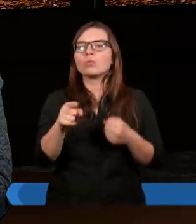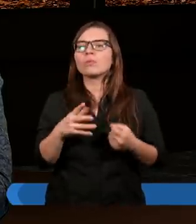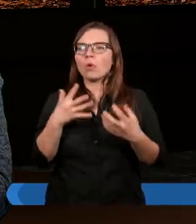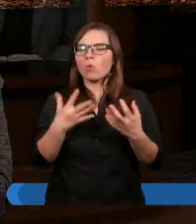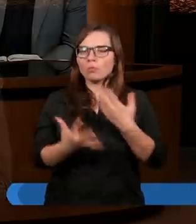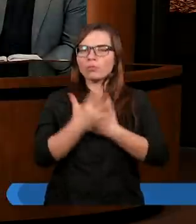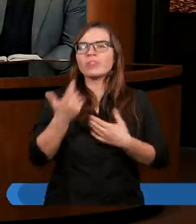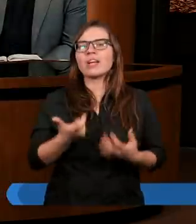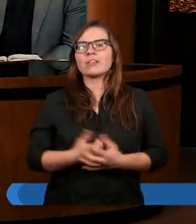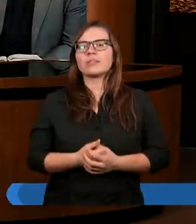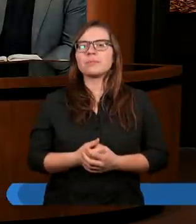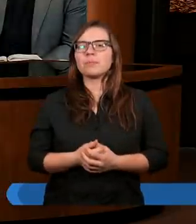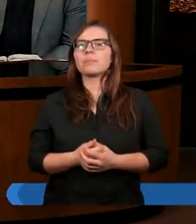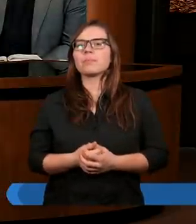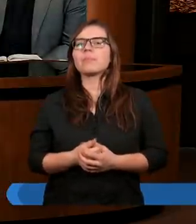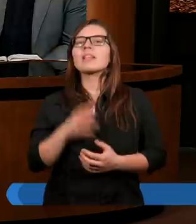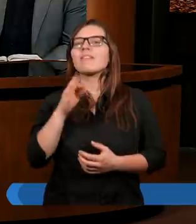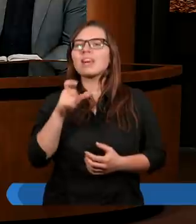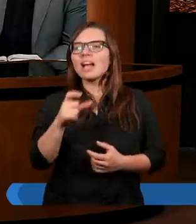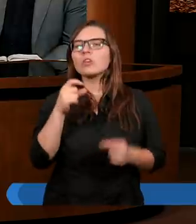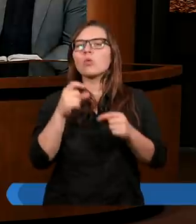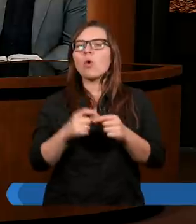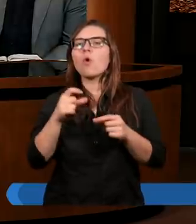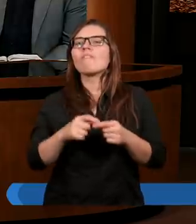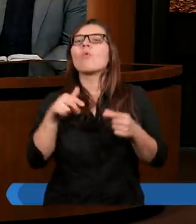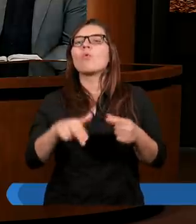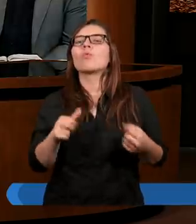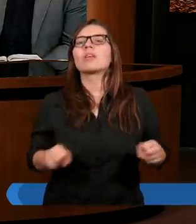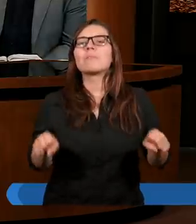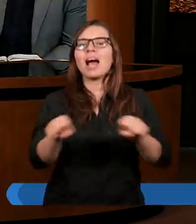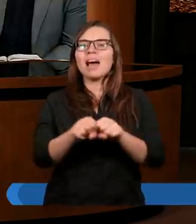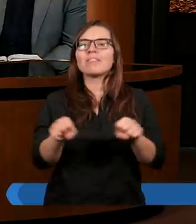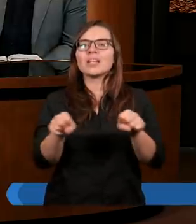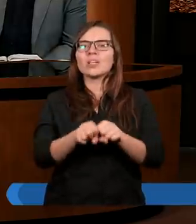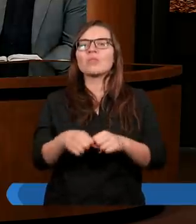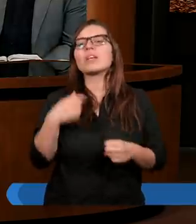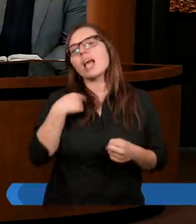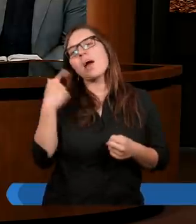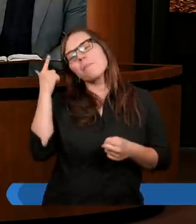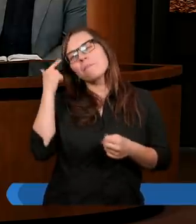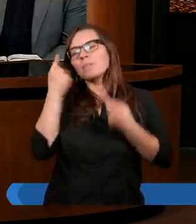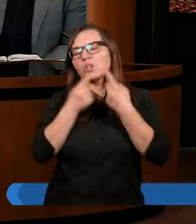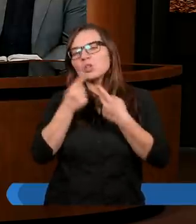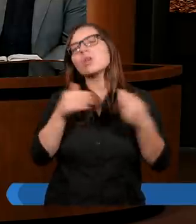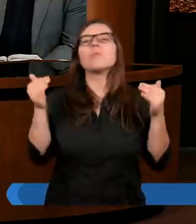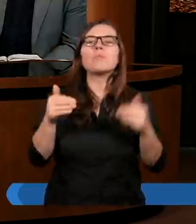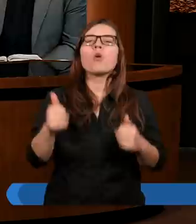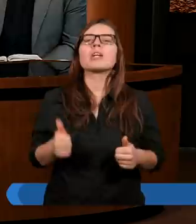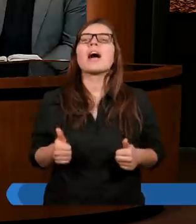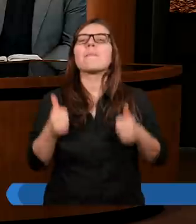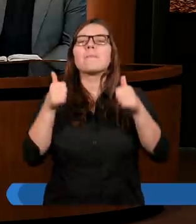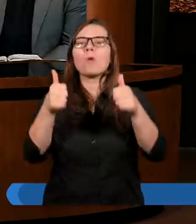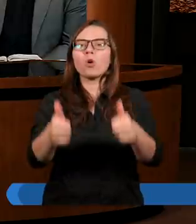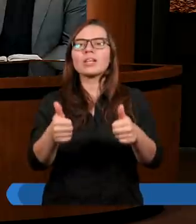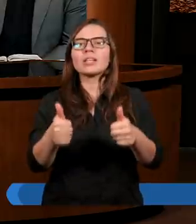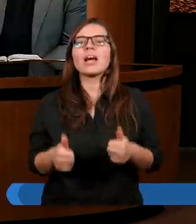Tak więc słowo usprawiedliwienie ja myślę, że można postawić